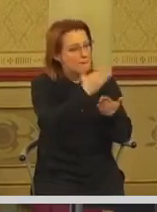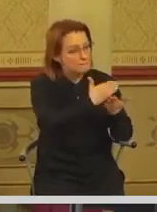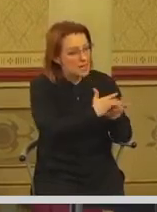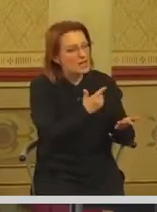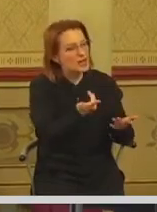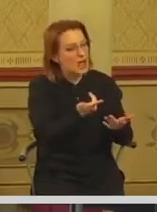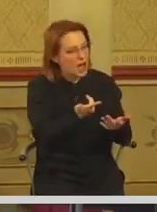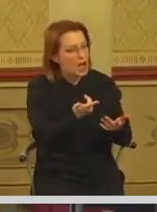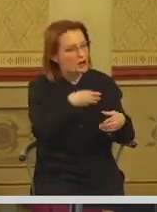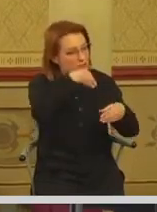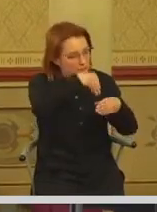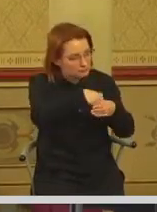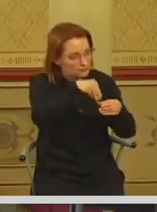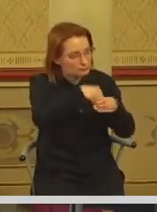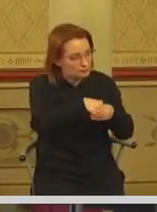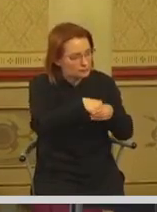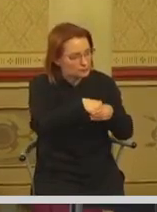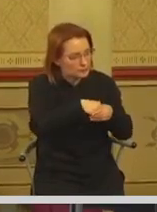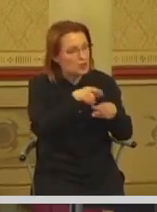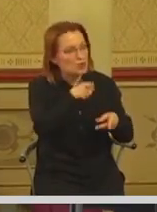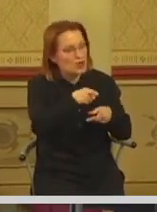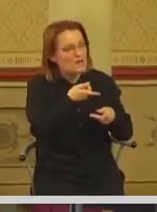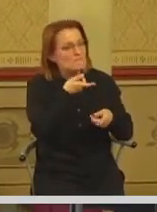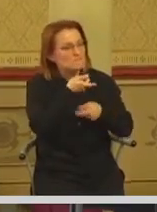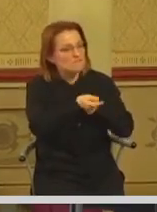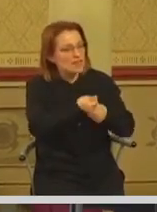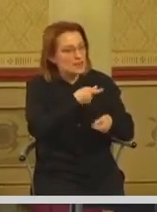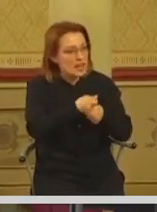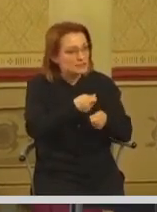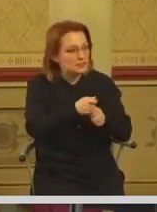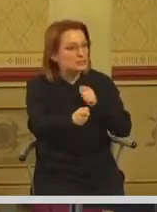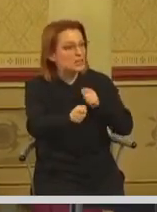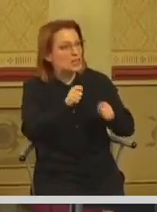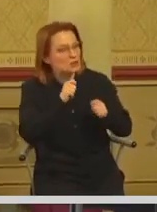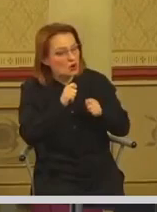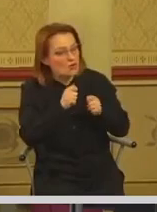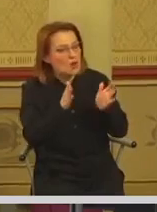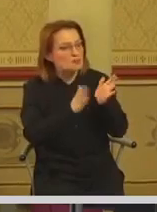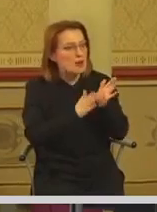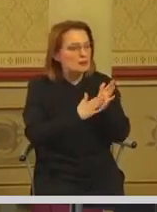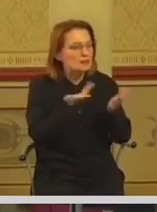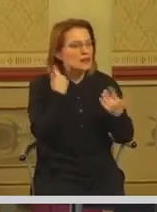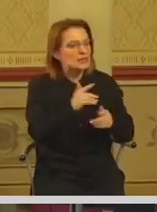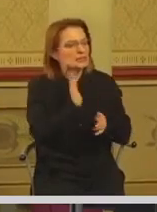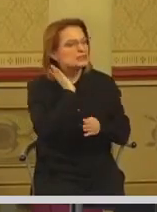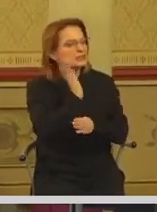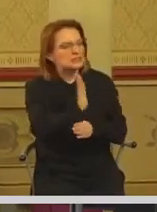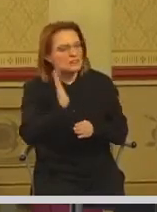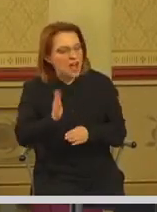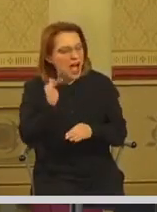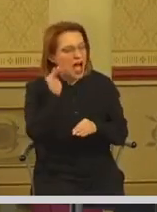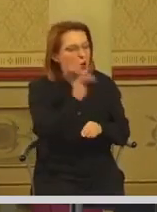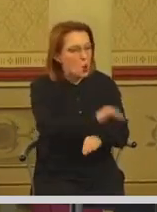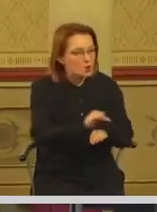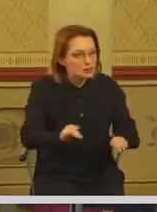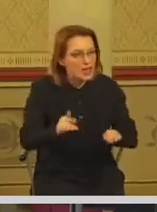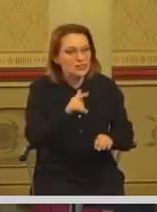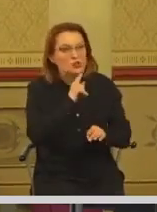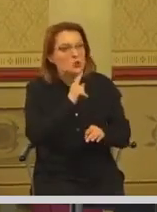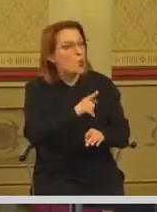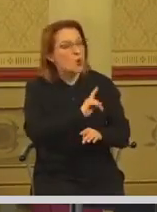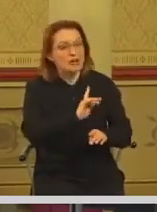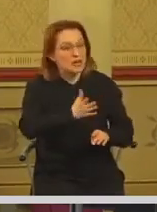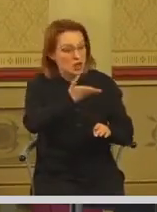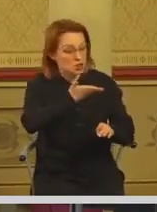financijsku kompenzaciju za svako prijavljeno djete koje nije ostvarilo pravo na